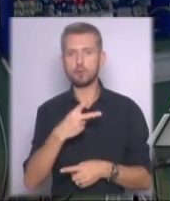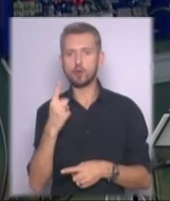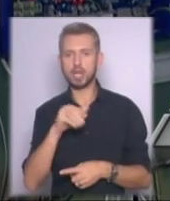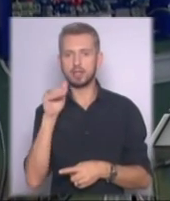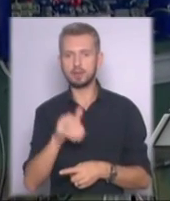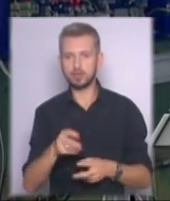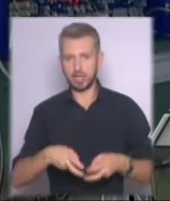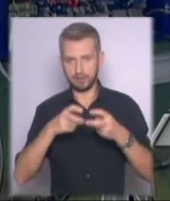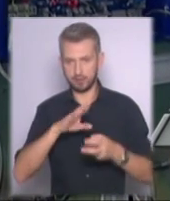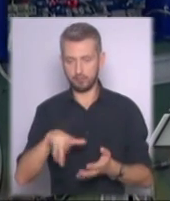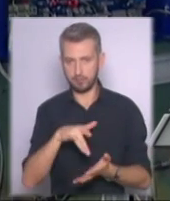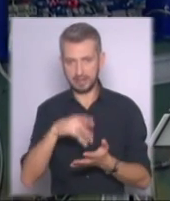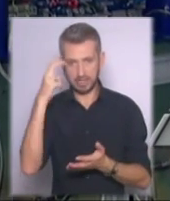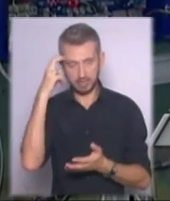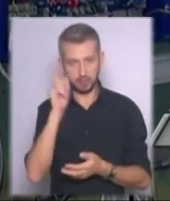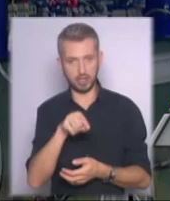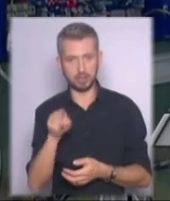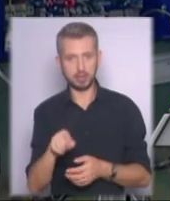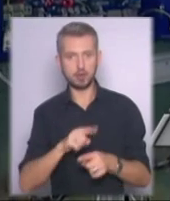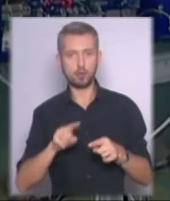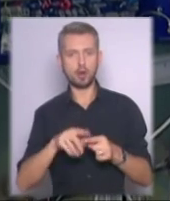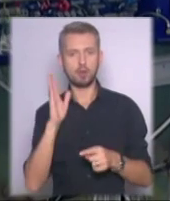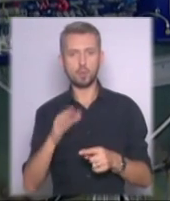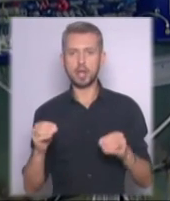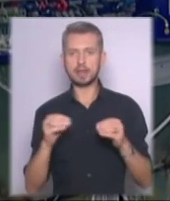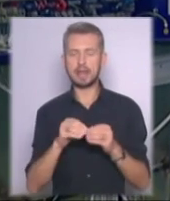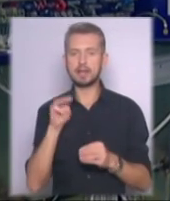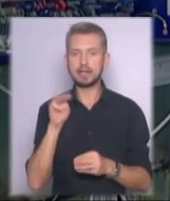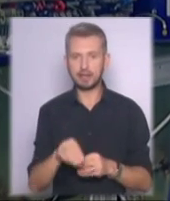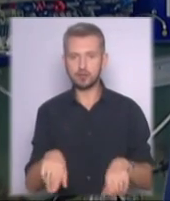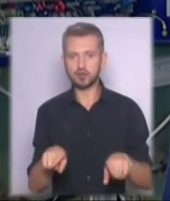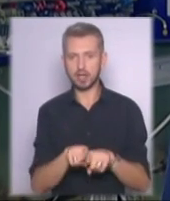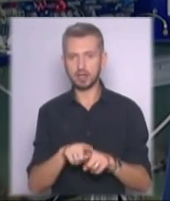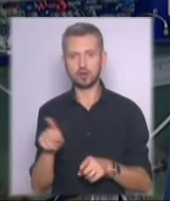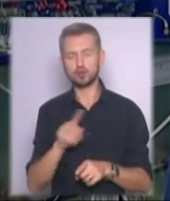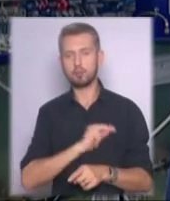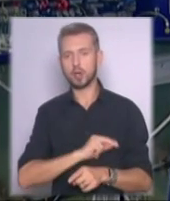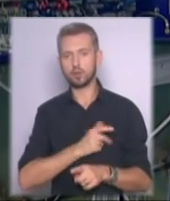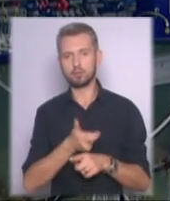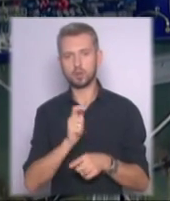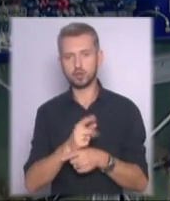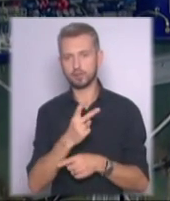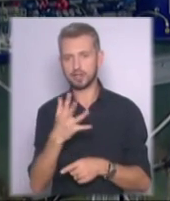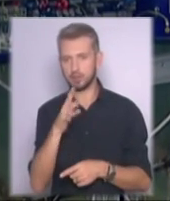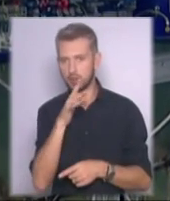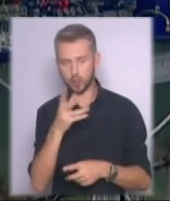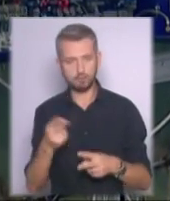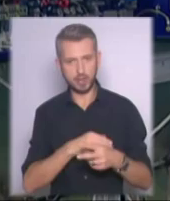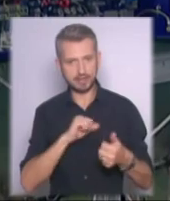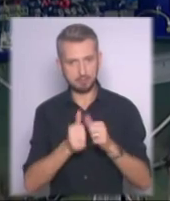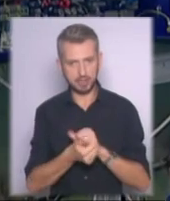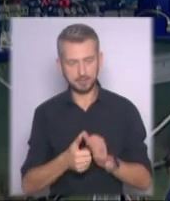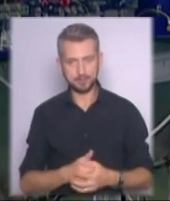ліфтів в місті, з них скоро буде 10 тисяч таких, що працюють більше ніж 25 років без замін.